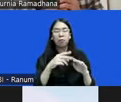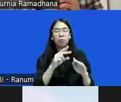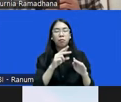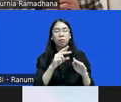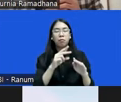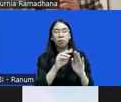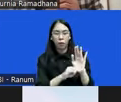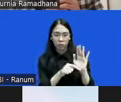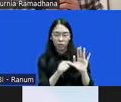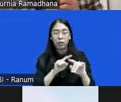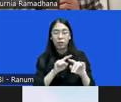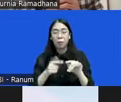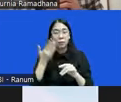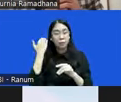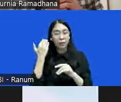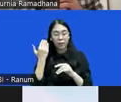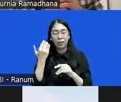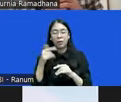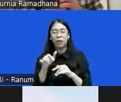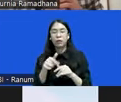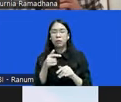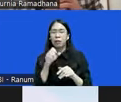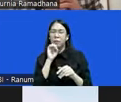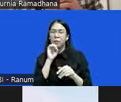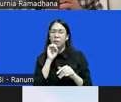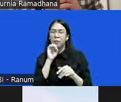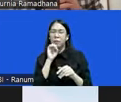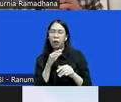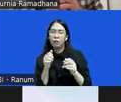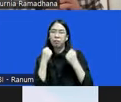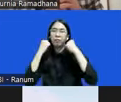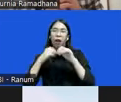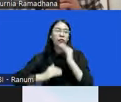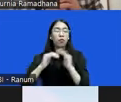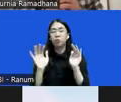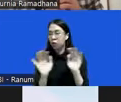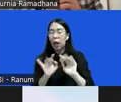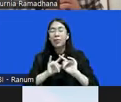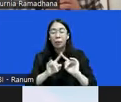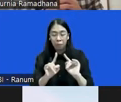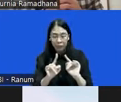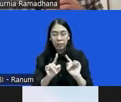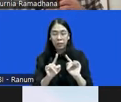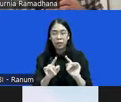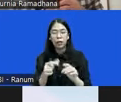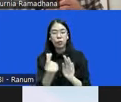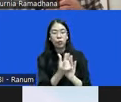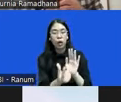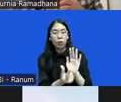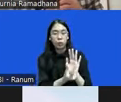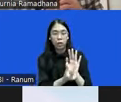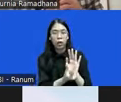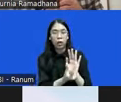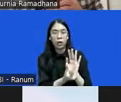meskipun ini tidak bisa dikatakan kemenangan total, akan tetapi paling tidak undang-undang ini